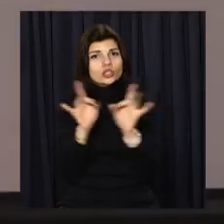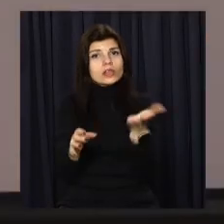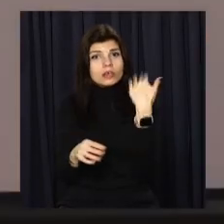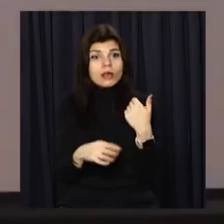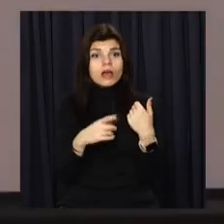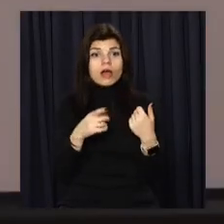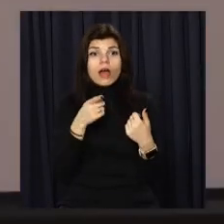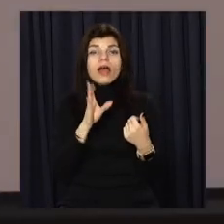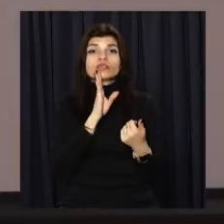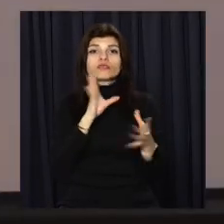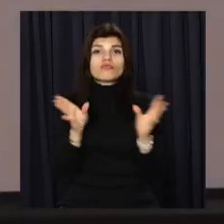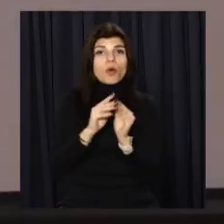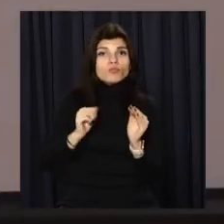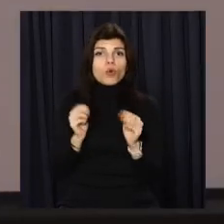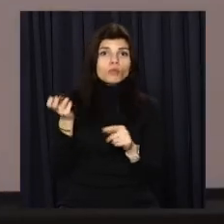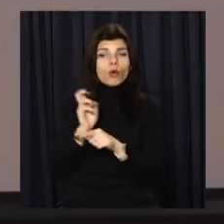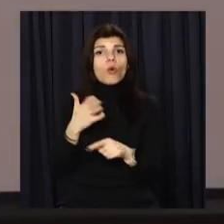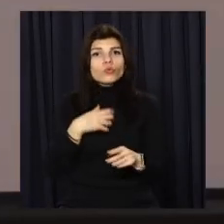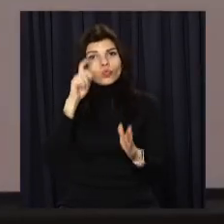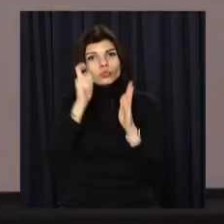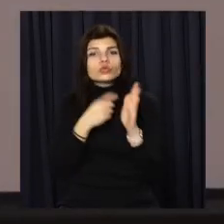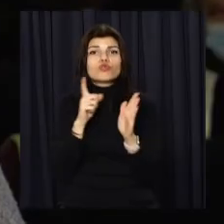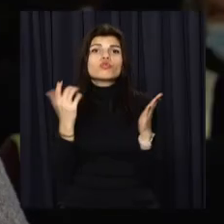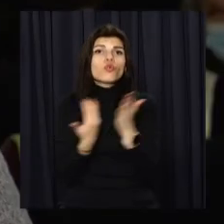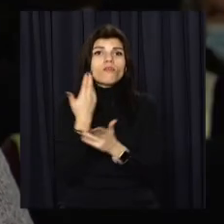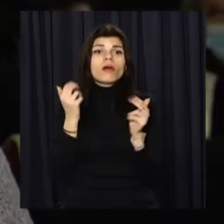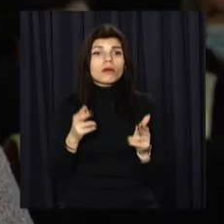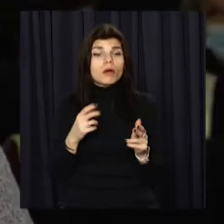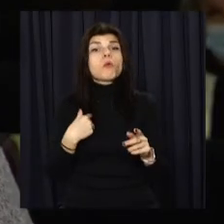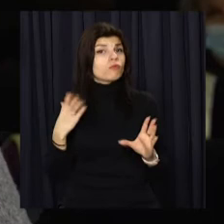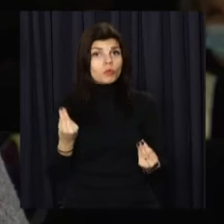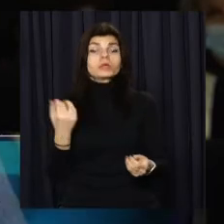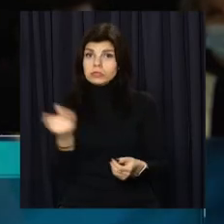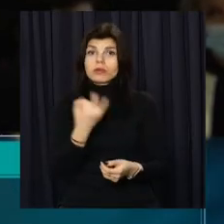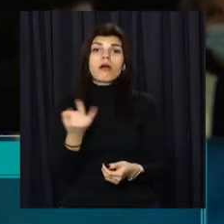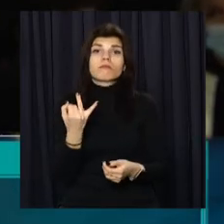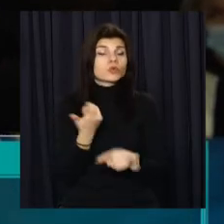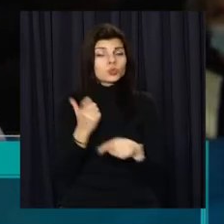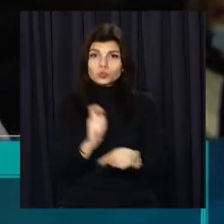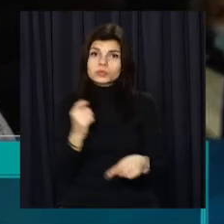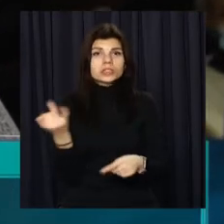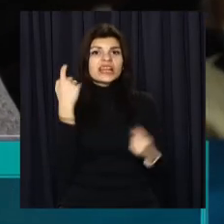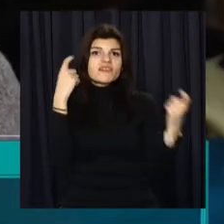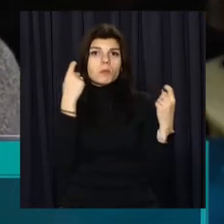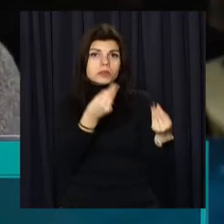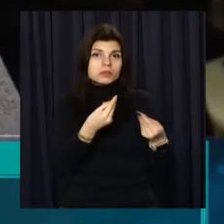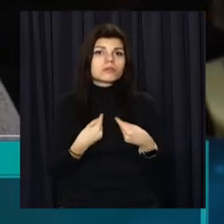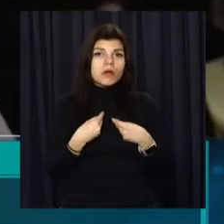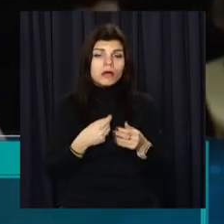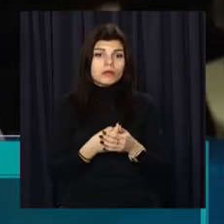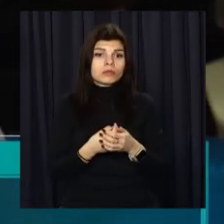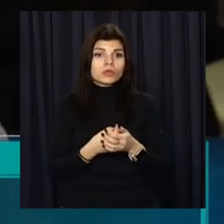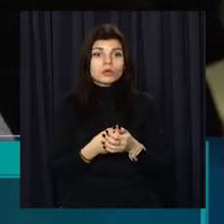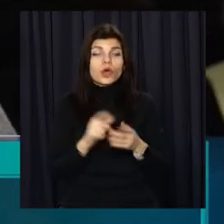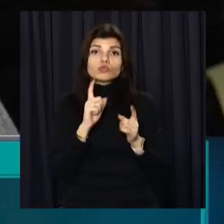разом з подругою, сподівається дізнатися щось нове. Цікаво, дуже цікаво. Ну, щось